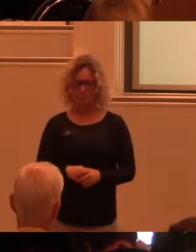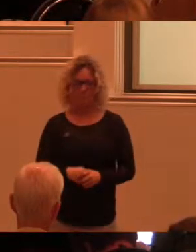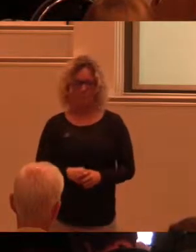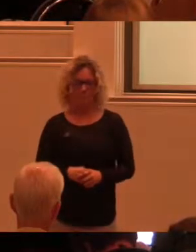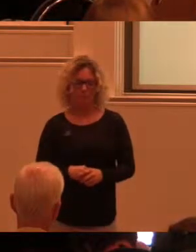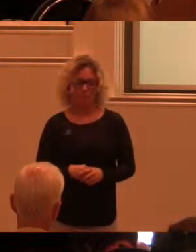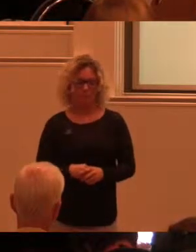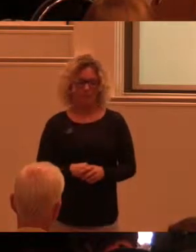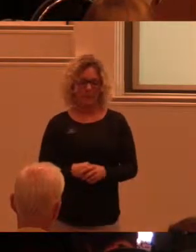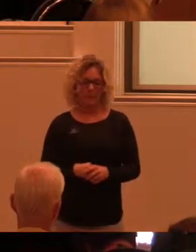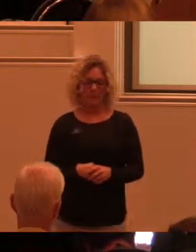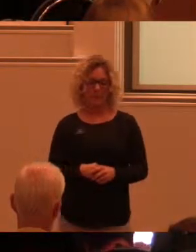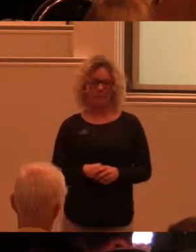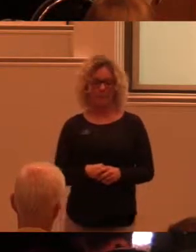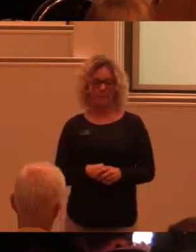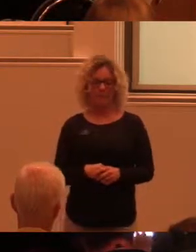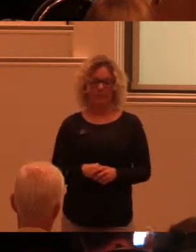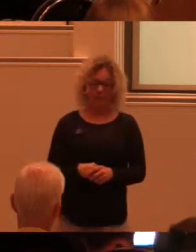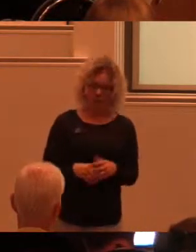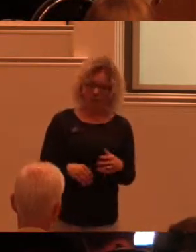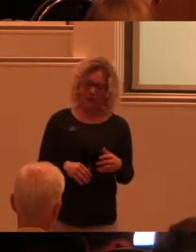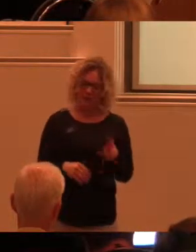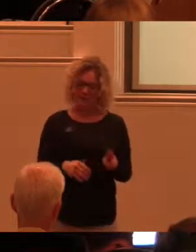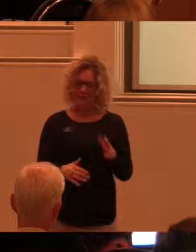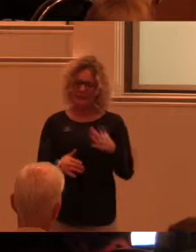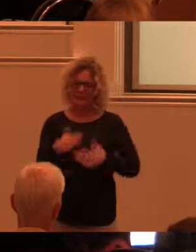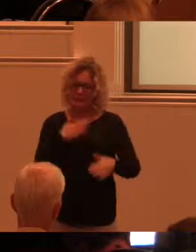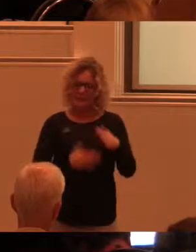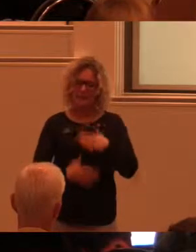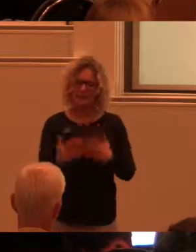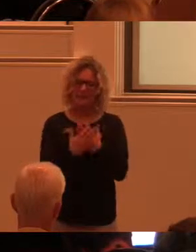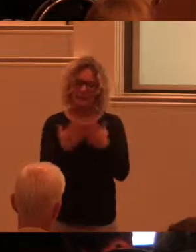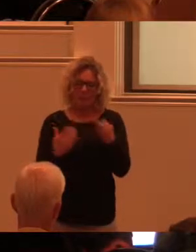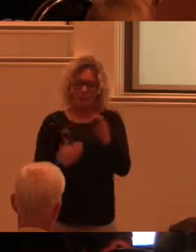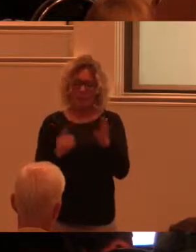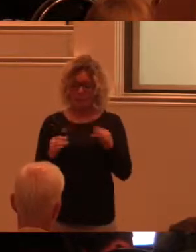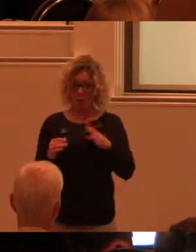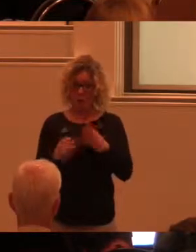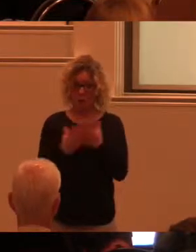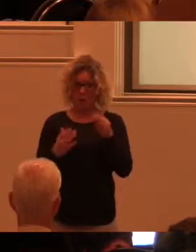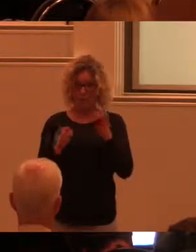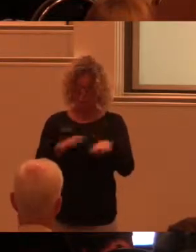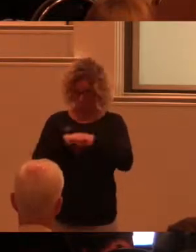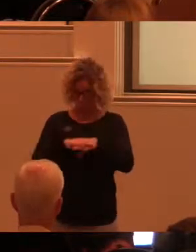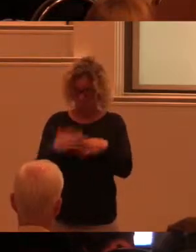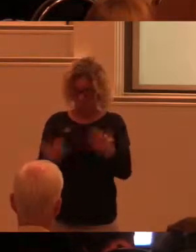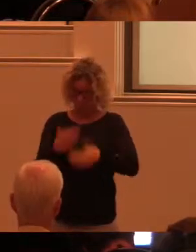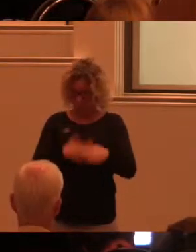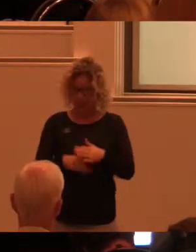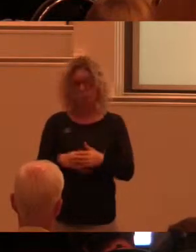med mångfald som grund är